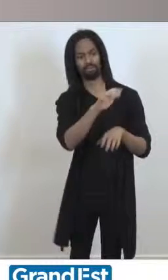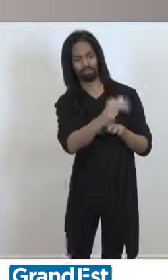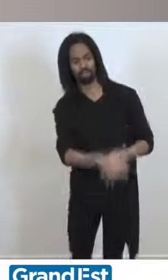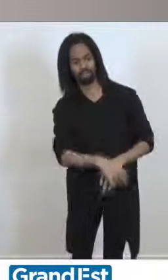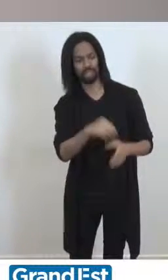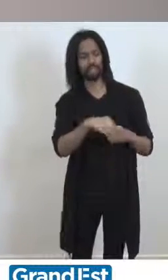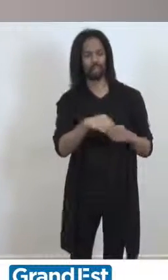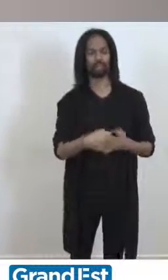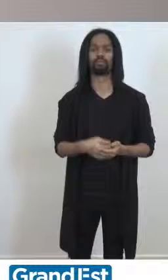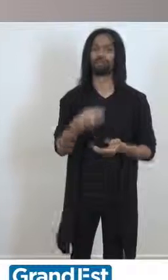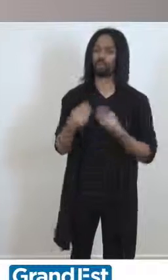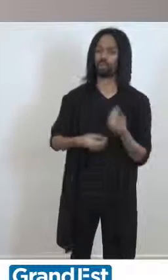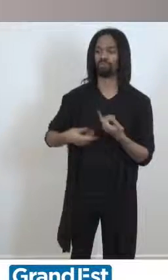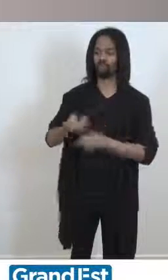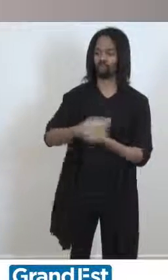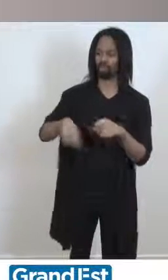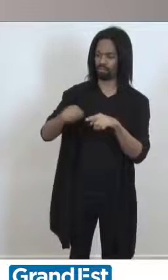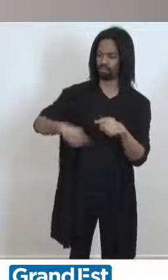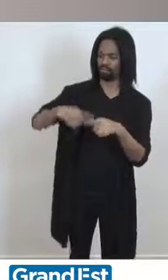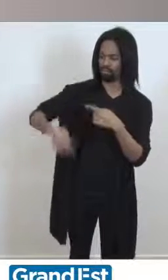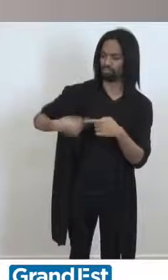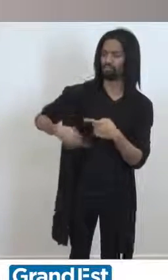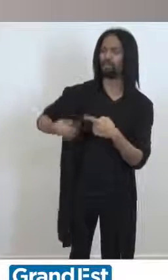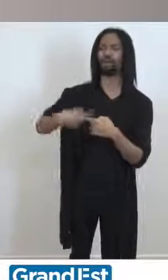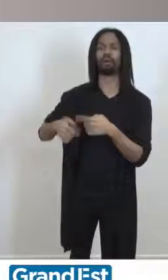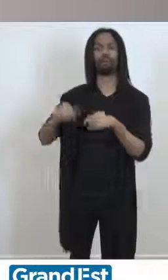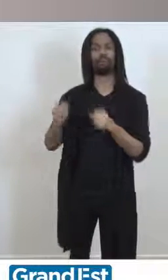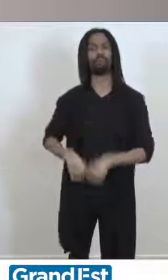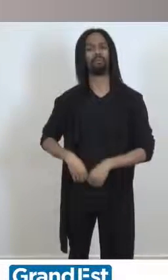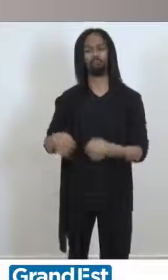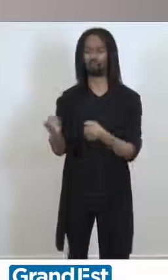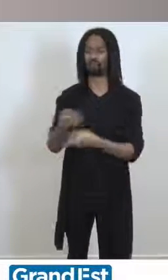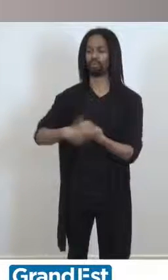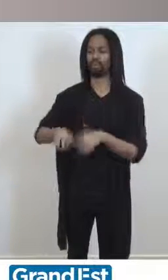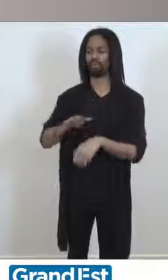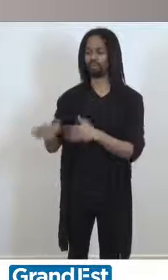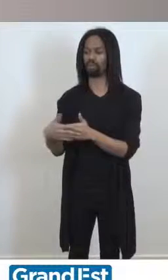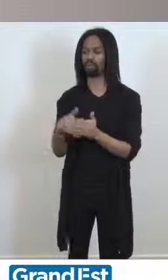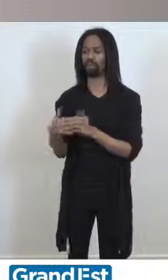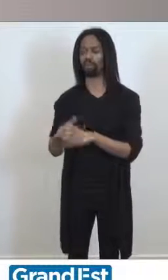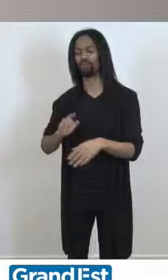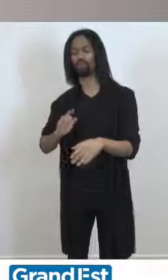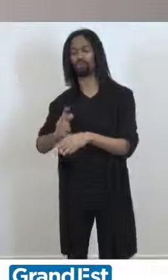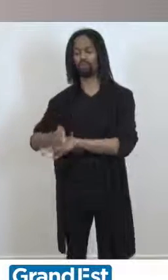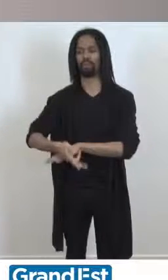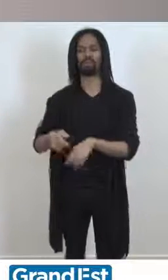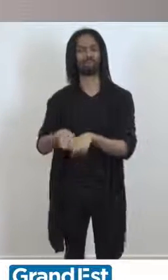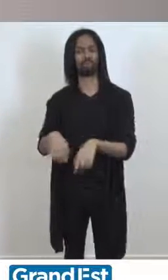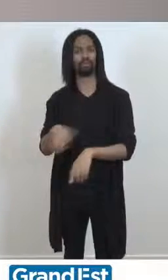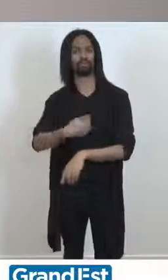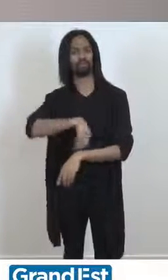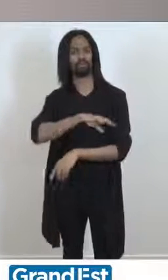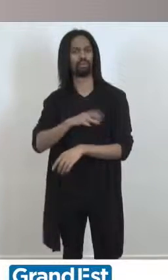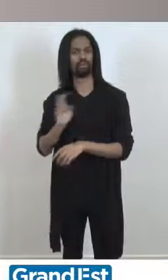'économie circulaire pour développer des emplois de proximité, durables et écoresponsables. Et je ne peux évidemment pas non plus oublier la politique en faveur du grand